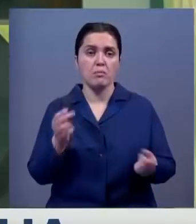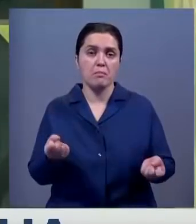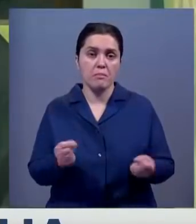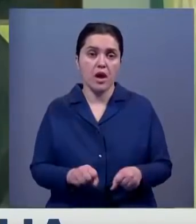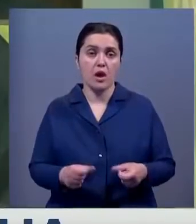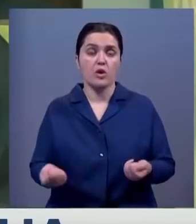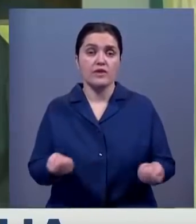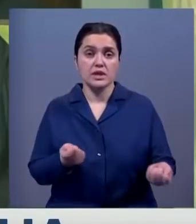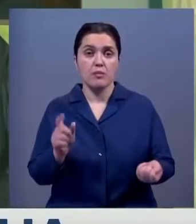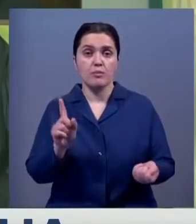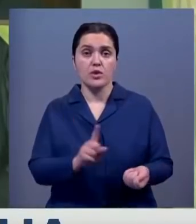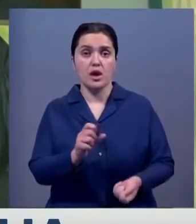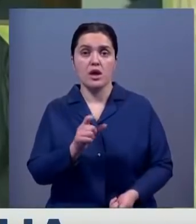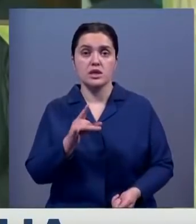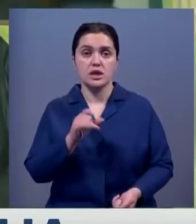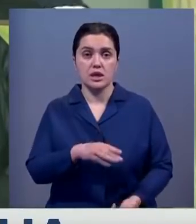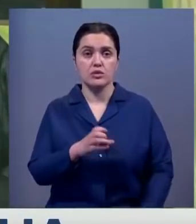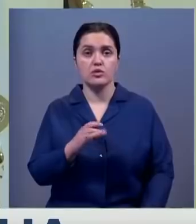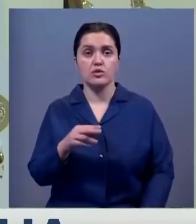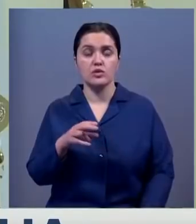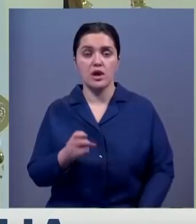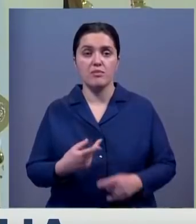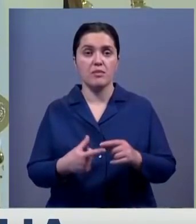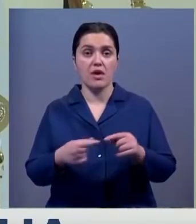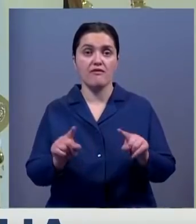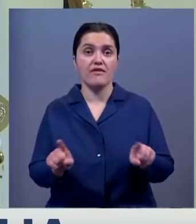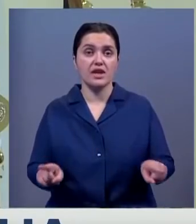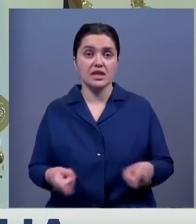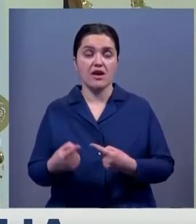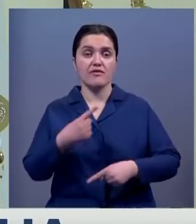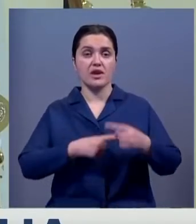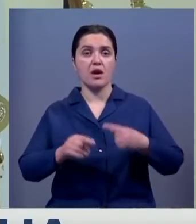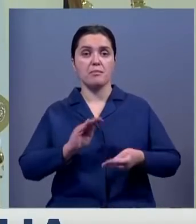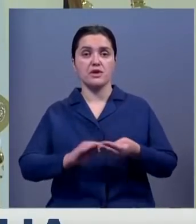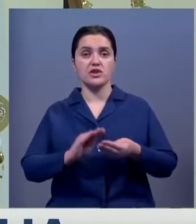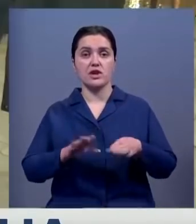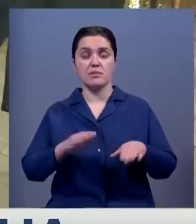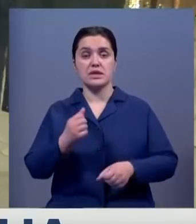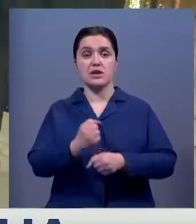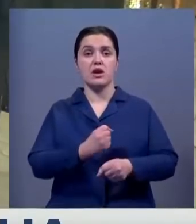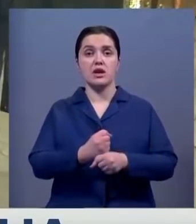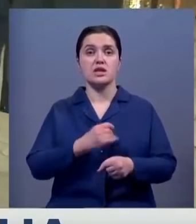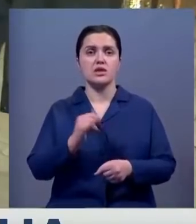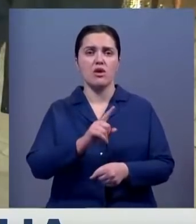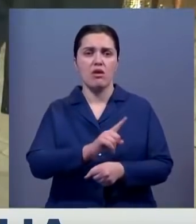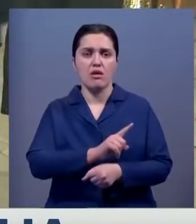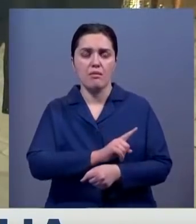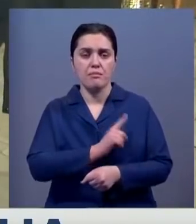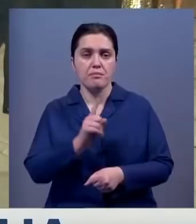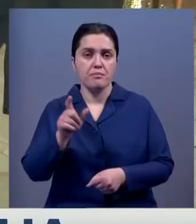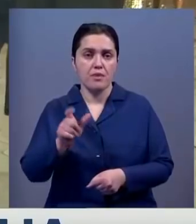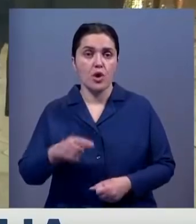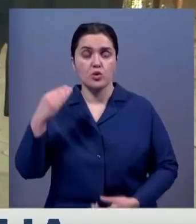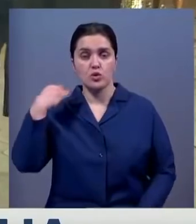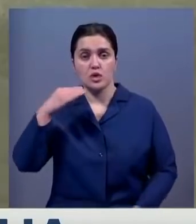по инициативе руководства музея Азри Цултан наконечники воссоздали и вернули на прежнее место. Их изготовил один из лучших мастеров